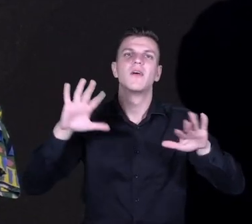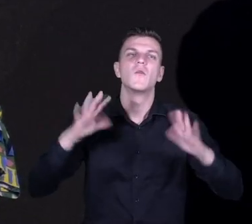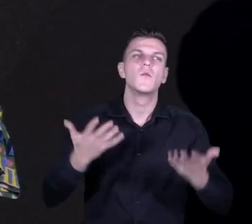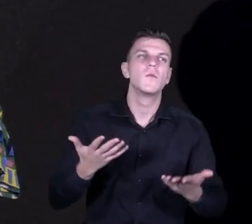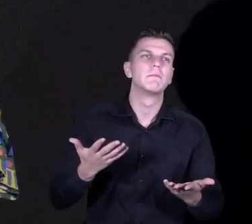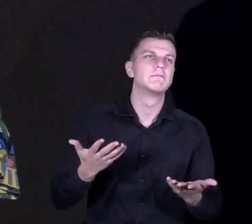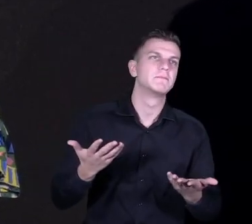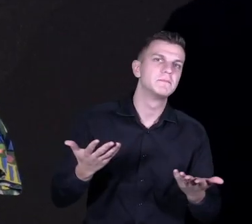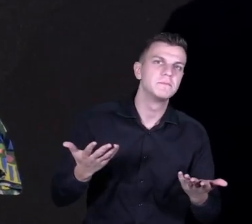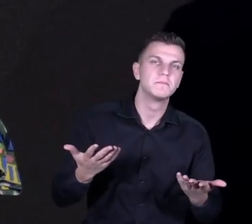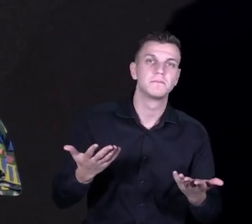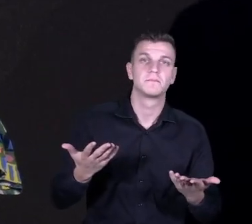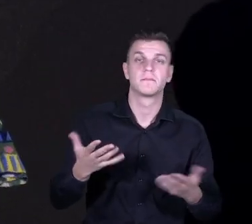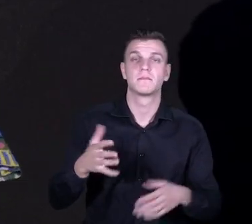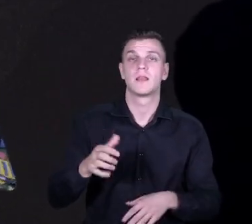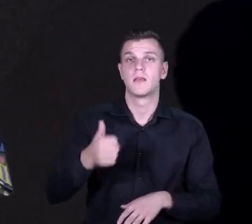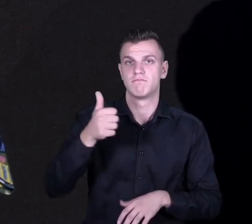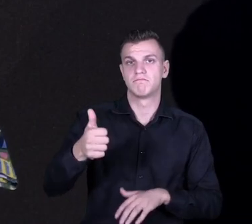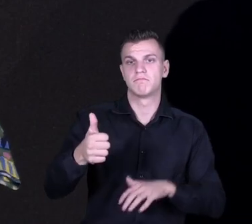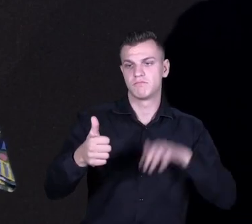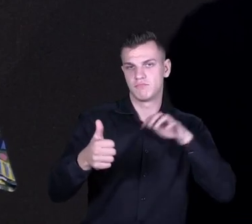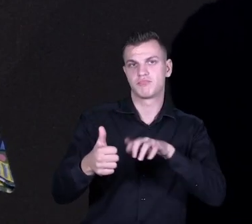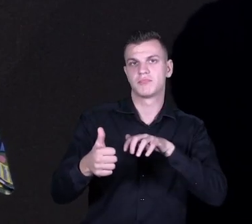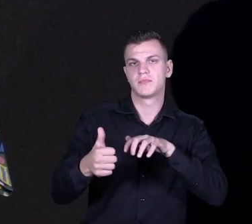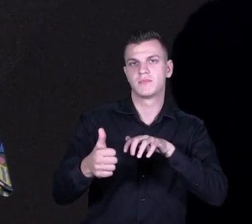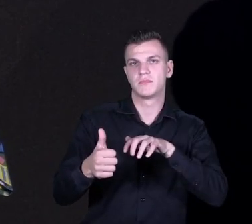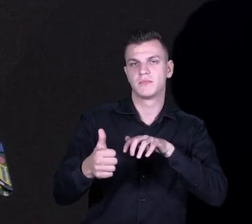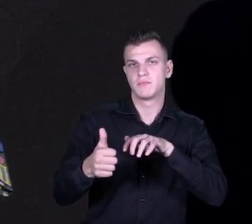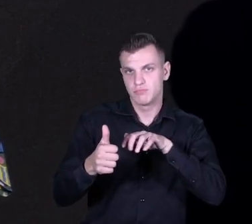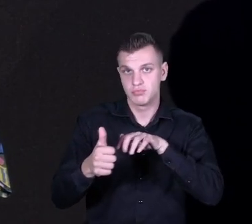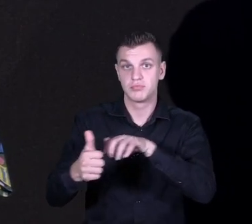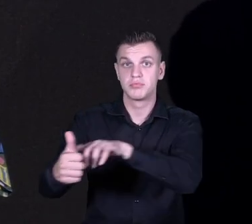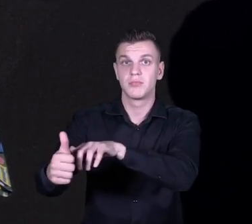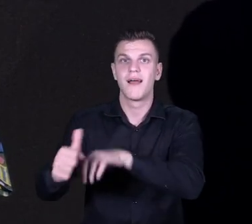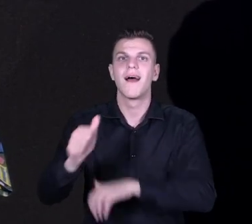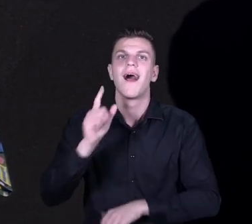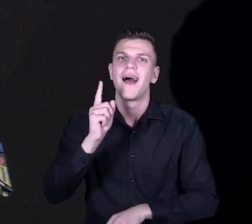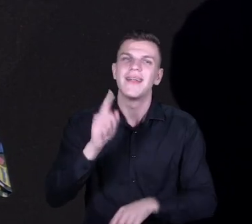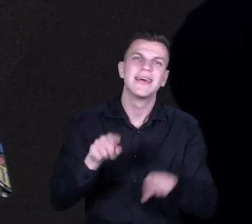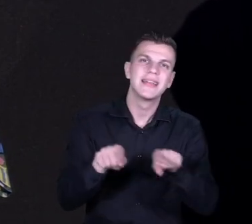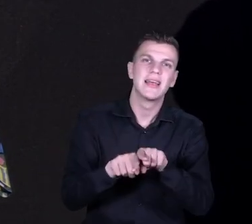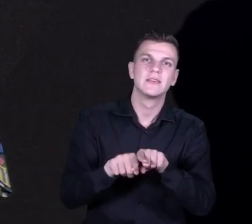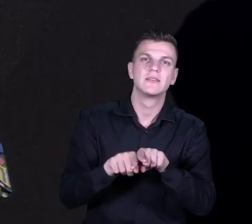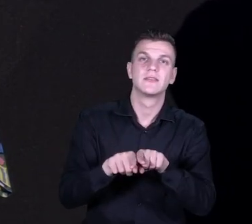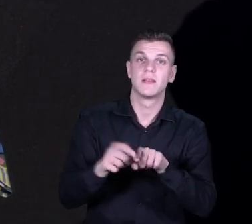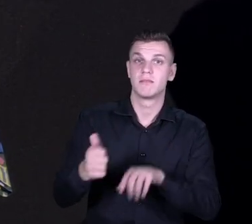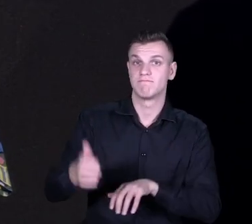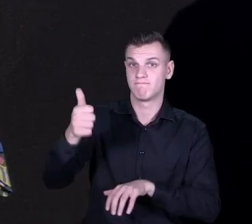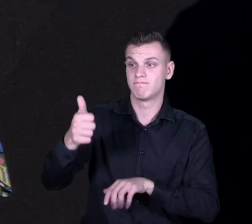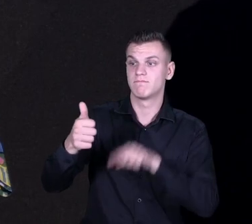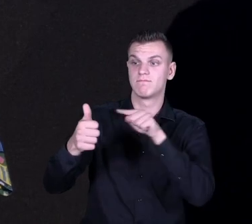prowadzi grupę, porywa za sobą, ale też to jest ktoś, kto ma poczucie